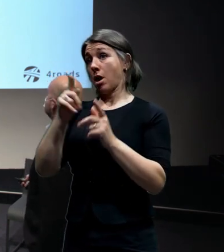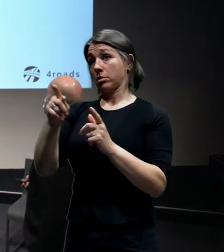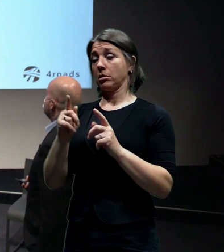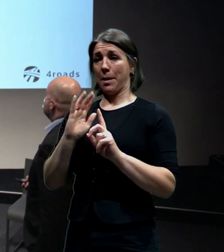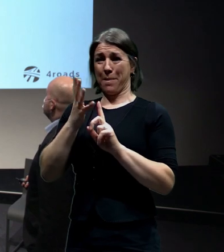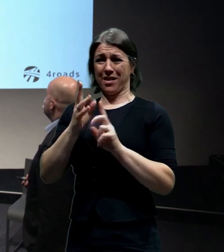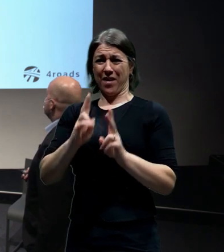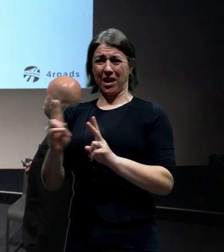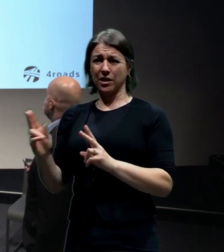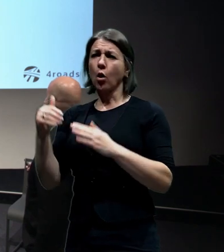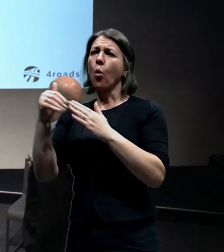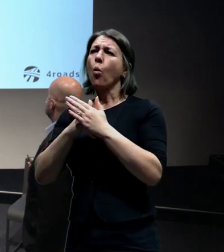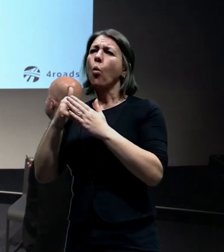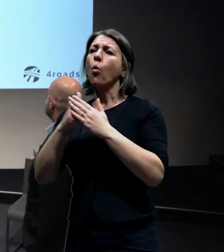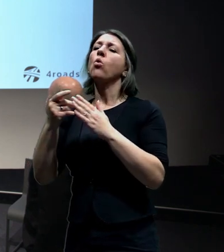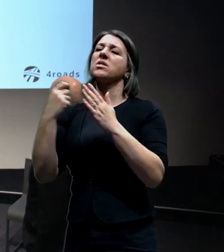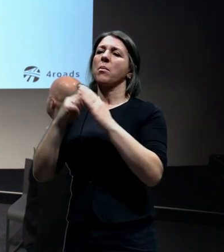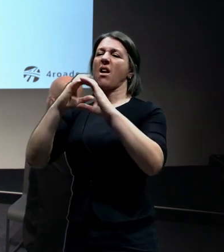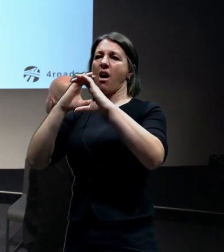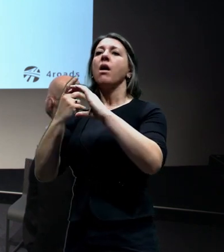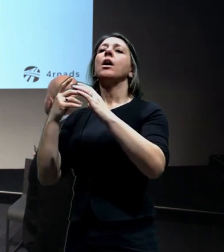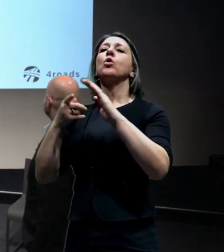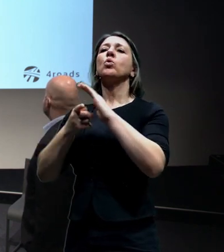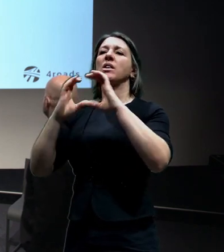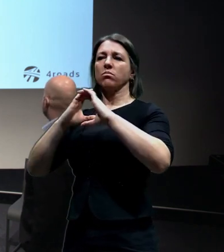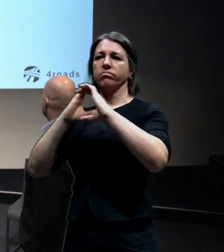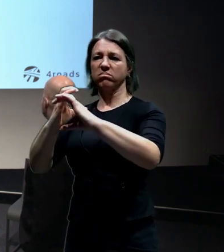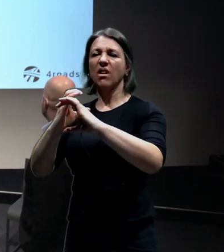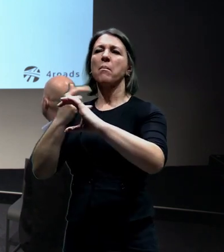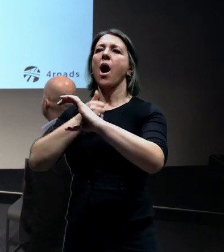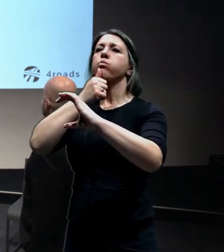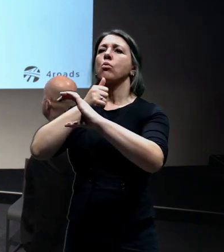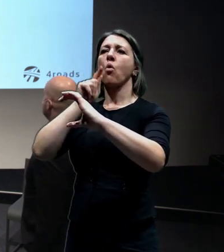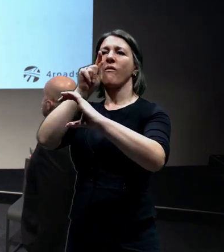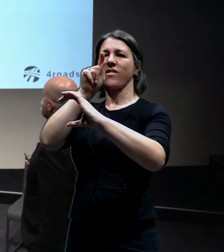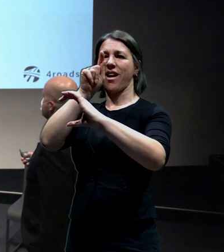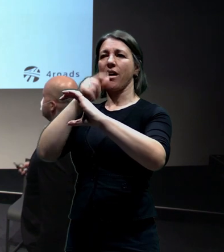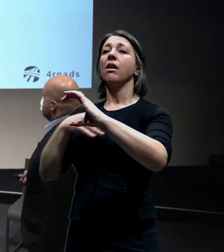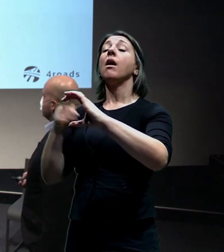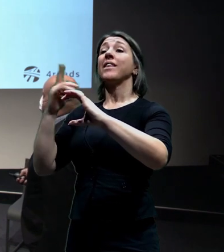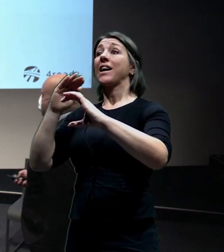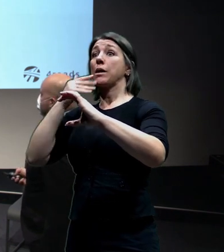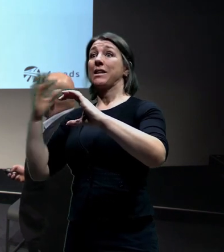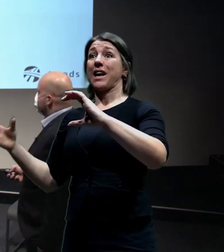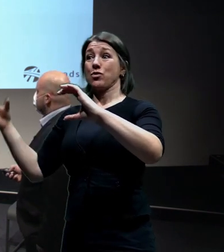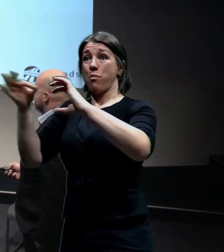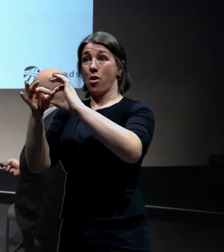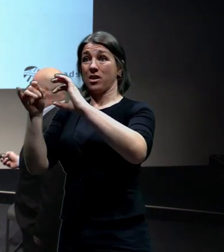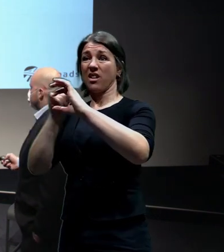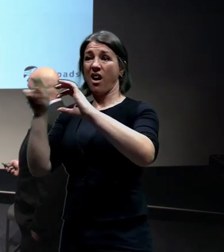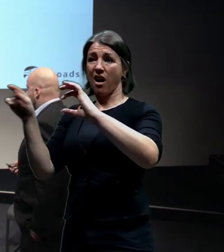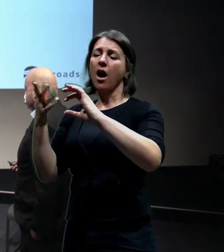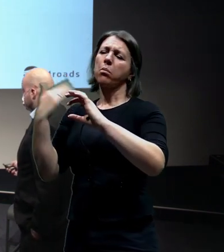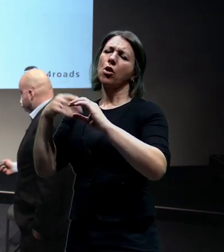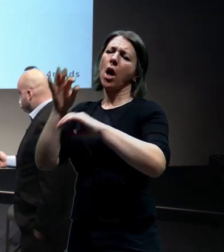tunel ražený jižně od fakultní nemocnice Bulovka. Libeňská spojka podle pana architekta Zimi teda